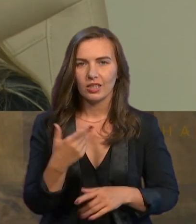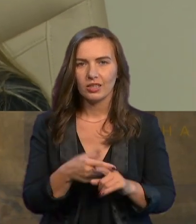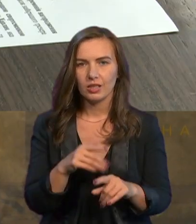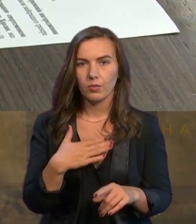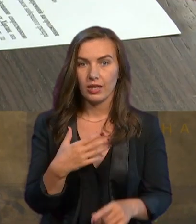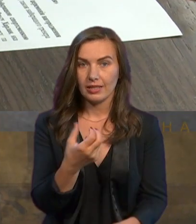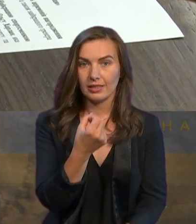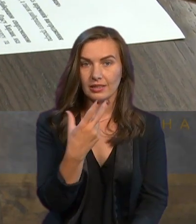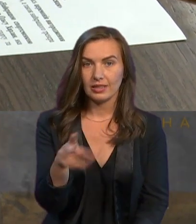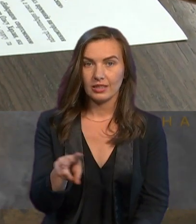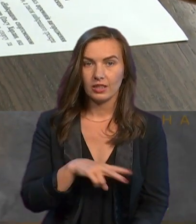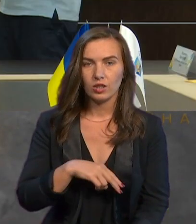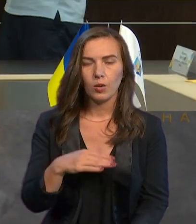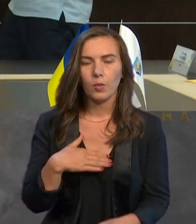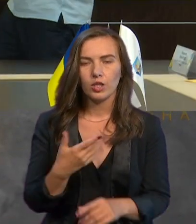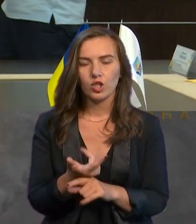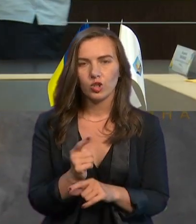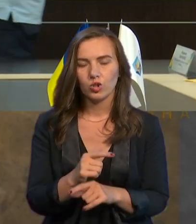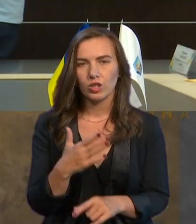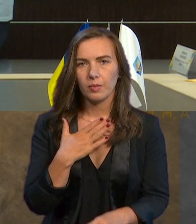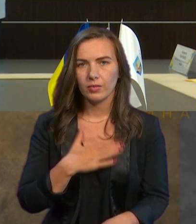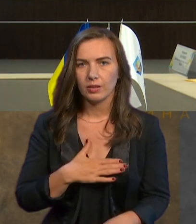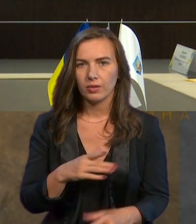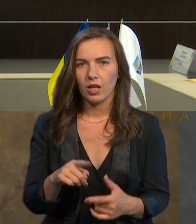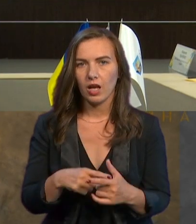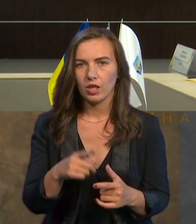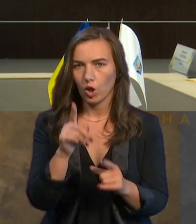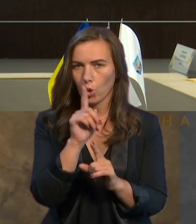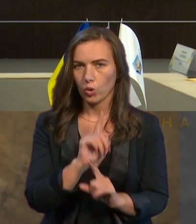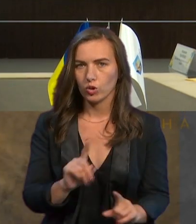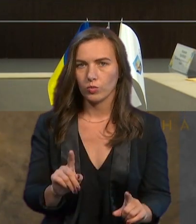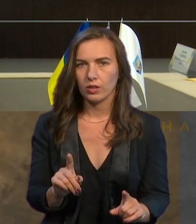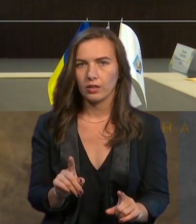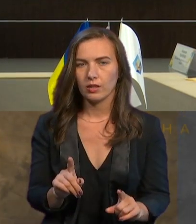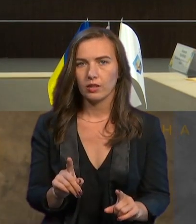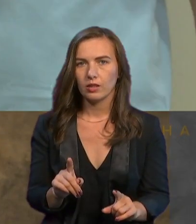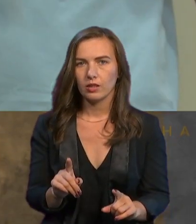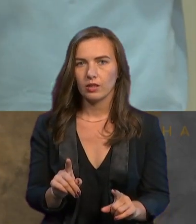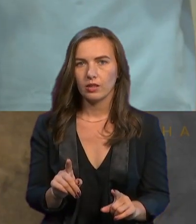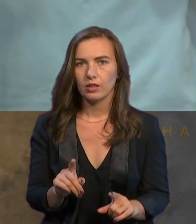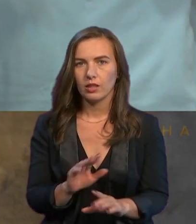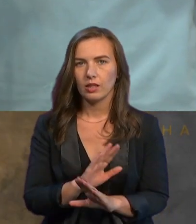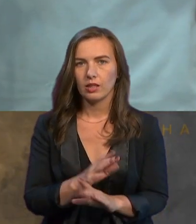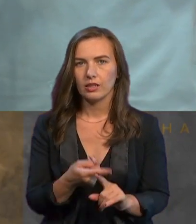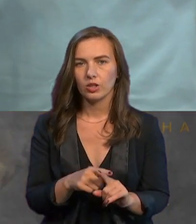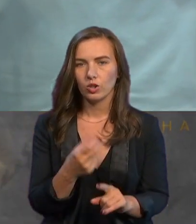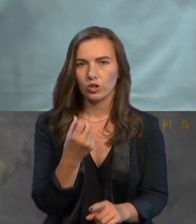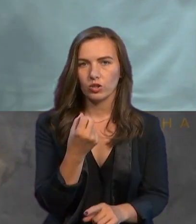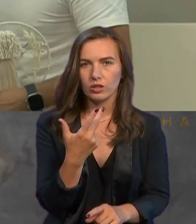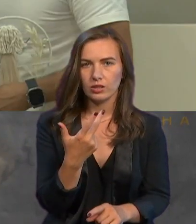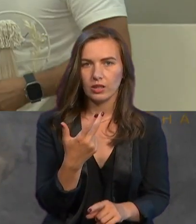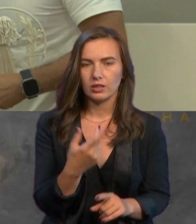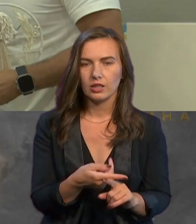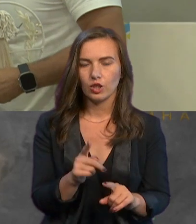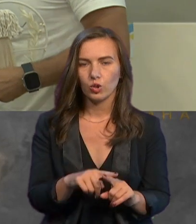новорода, і мені дуже приємно. Але вона особлива не із-за того, що вона 13-та, із-за того, що